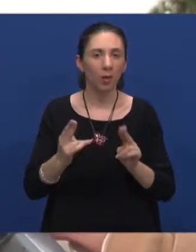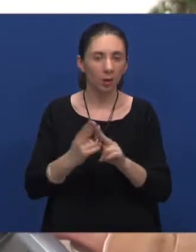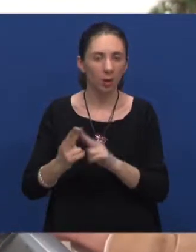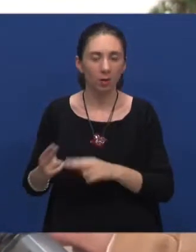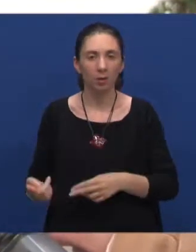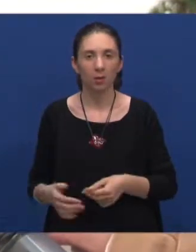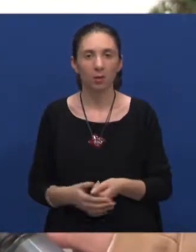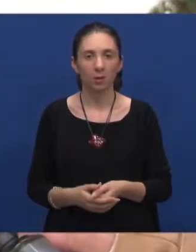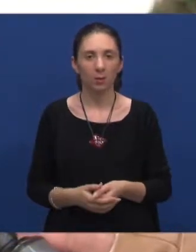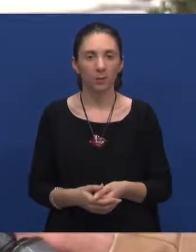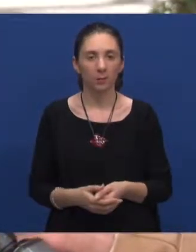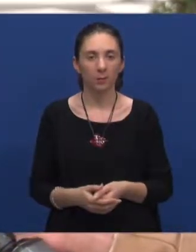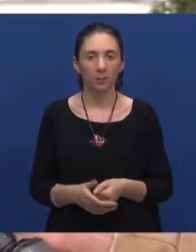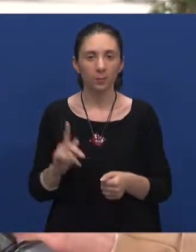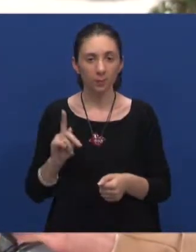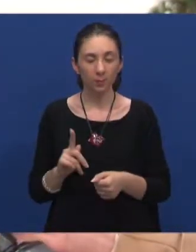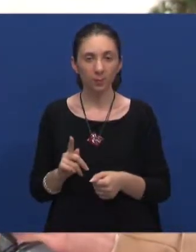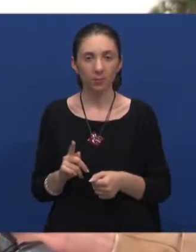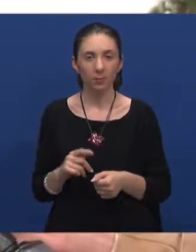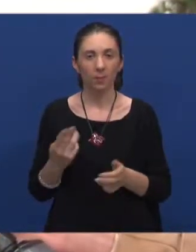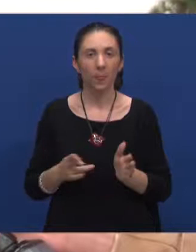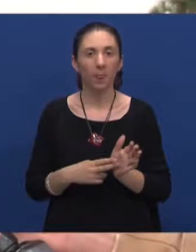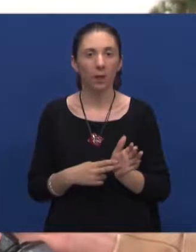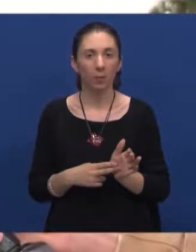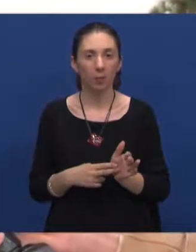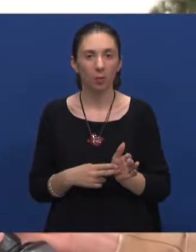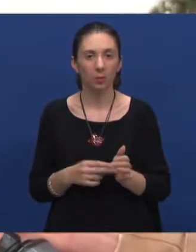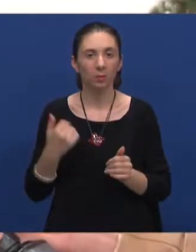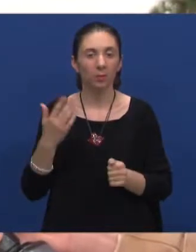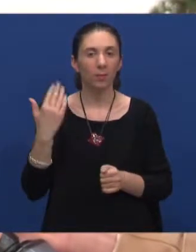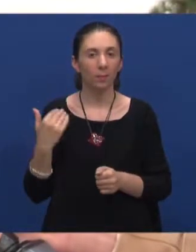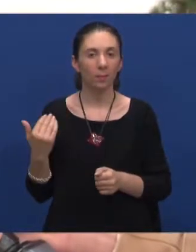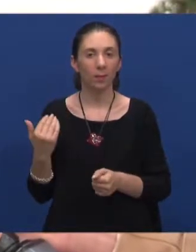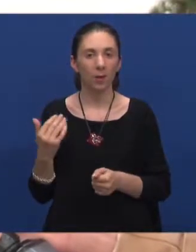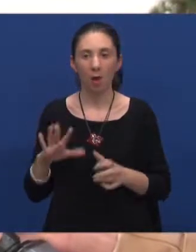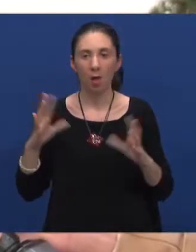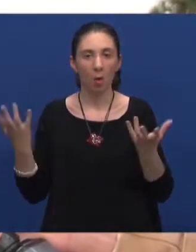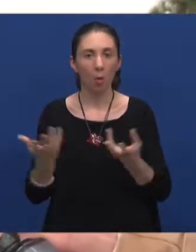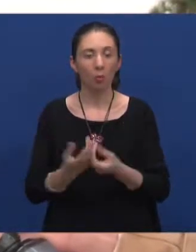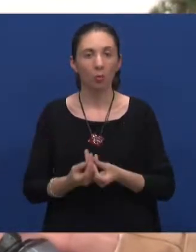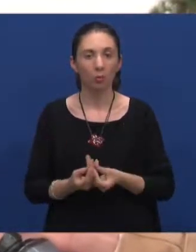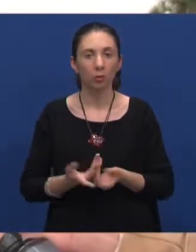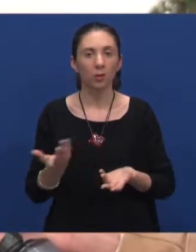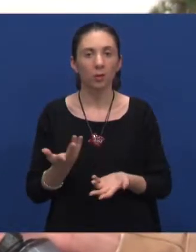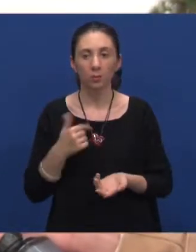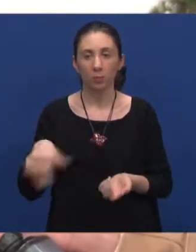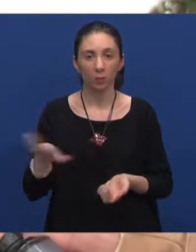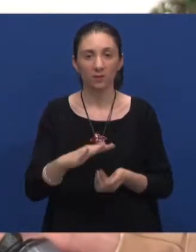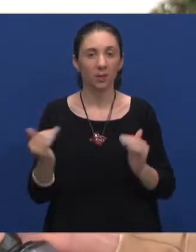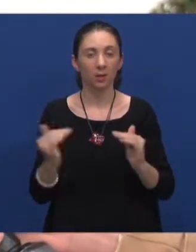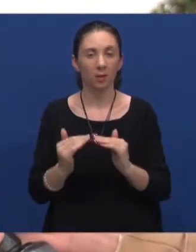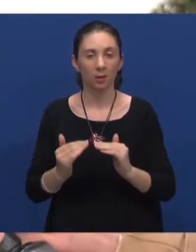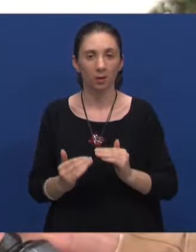i napokon se, napokon bila zapravo u okruženju gdje smo svi